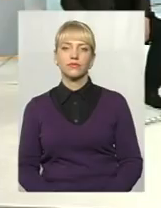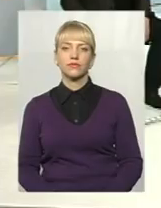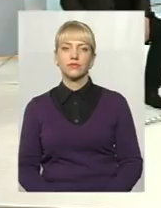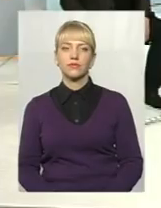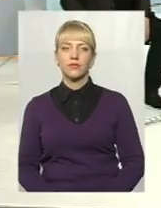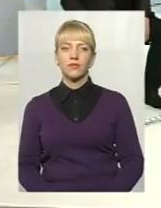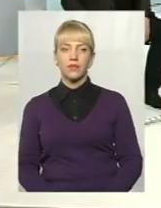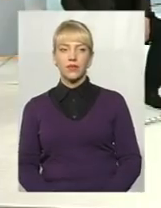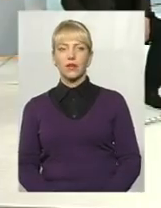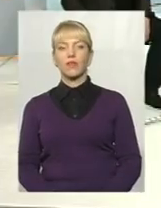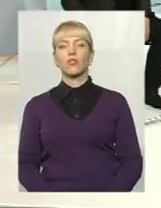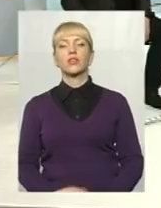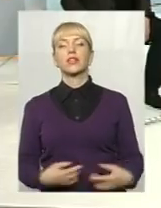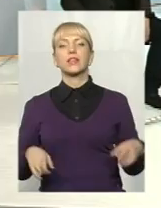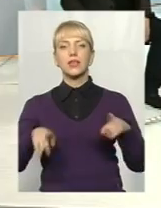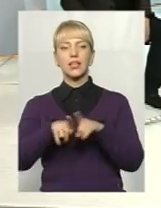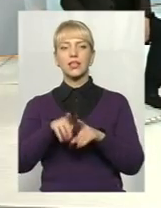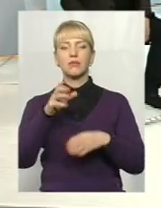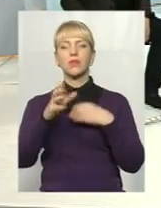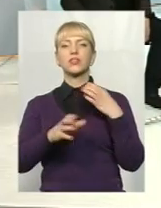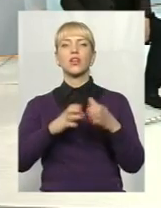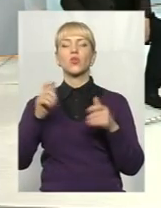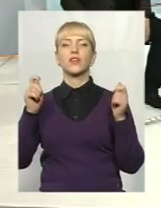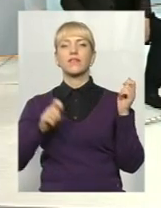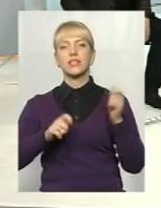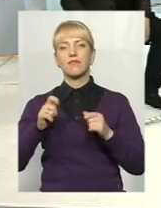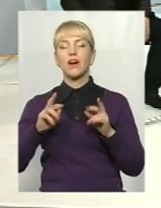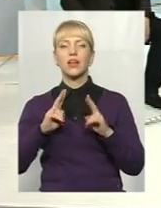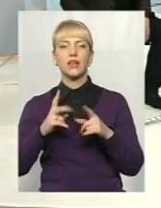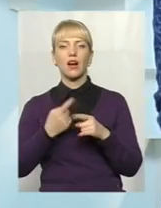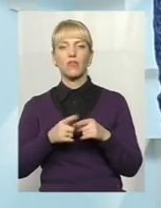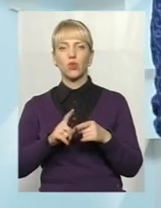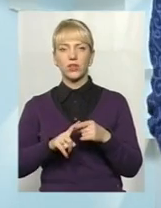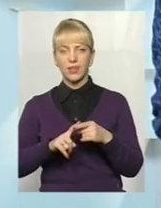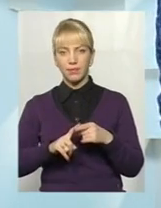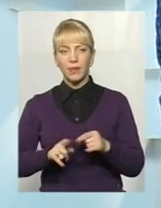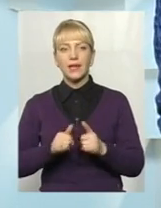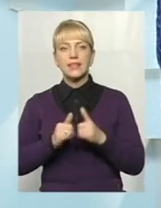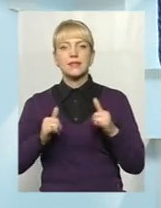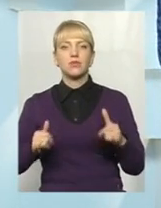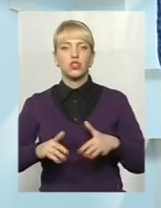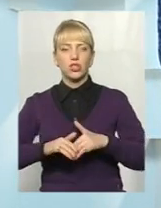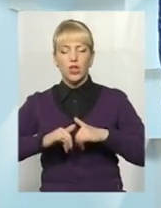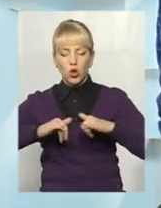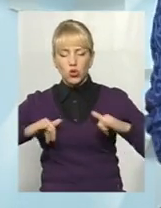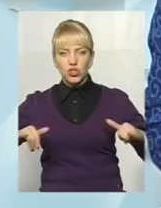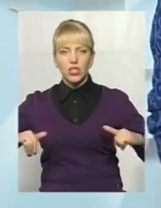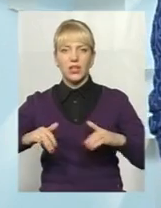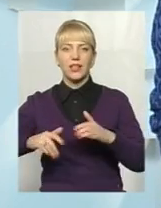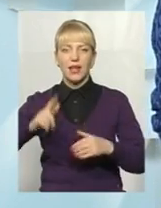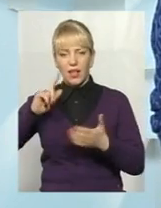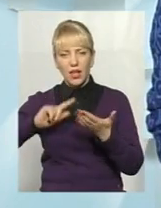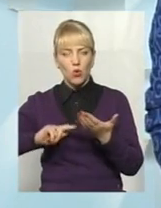Власне, от такі міжнародні фестивалі, як вони збільшили, розширили географію